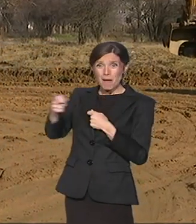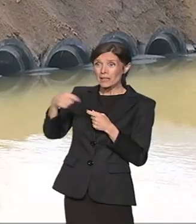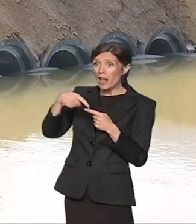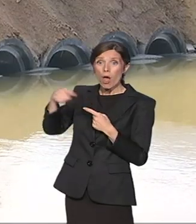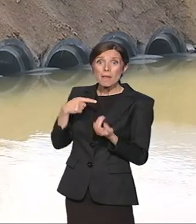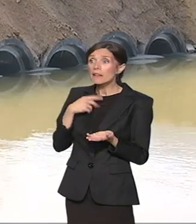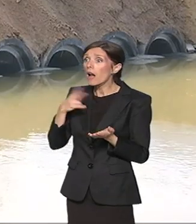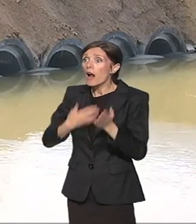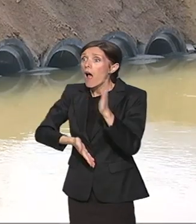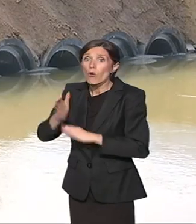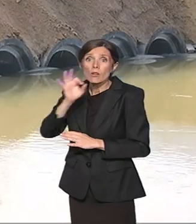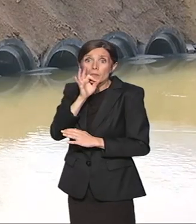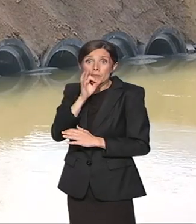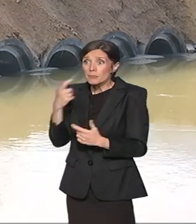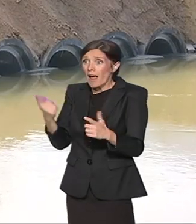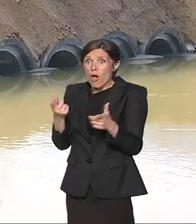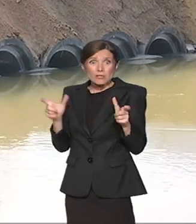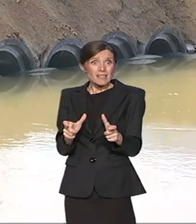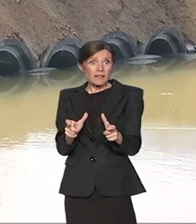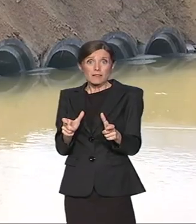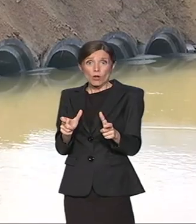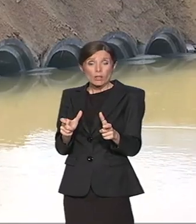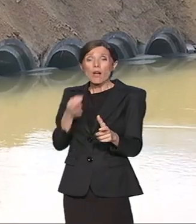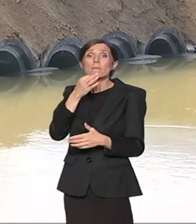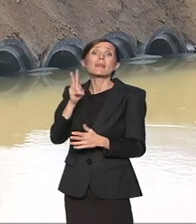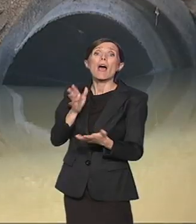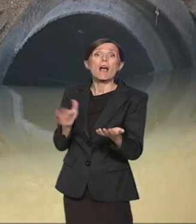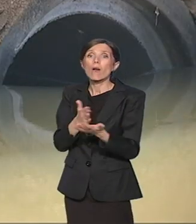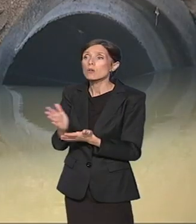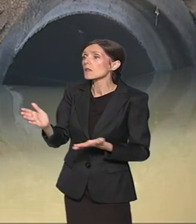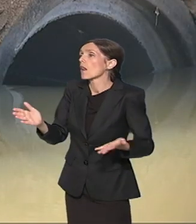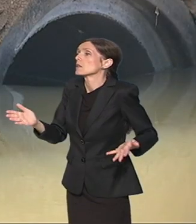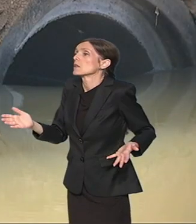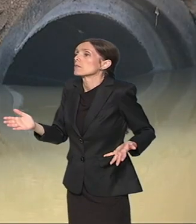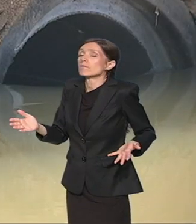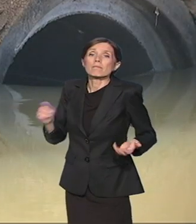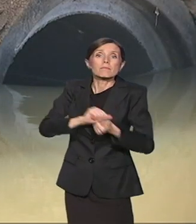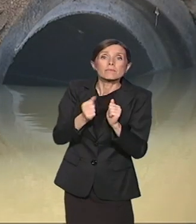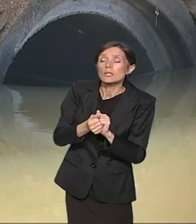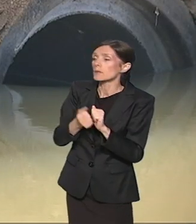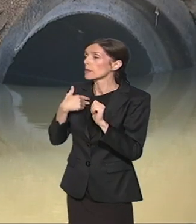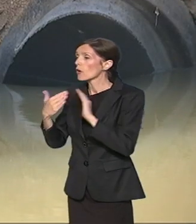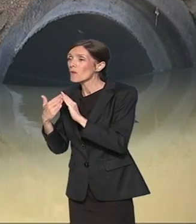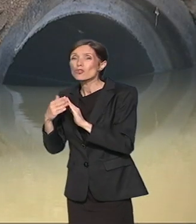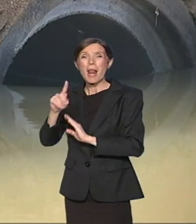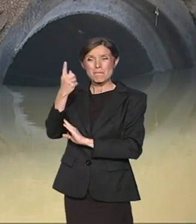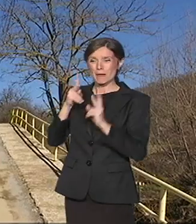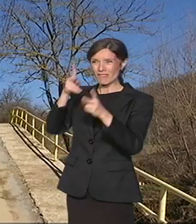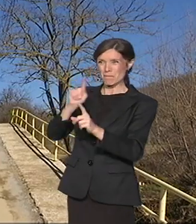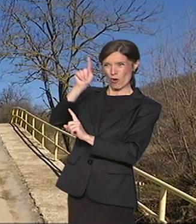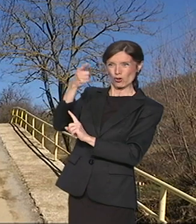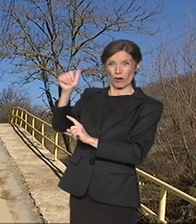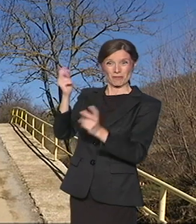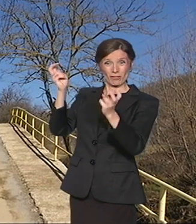nismo imali niti. Kao bi ste se snalazili? O, kao preko Komševluka, je neodom mostu koji je prvi silušen gore bio. Na